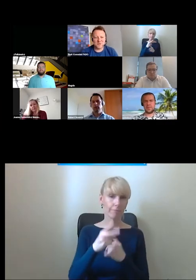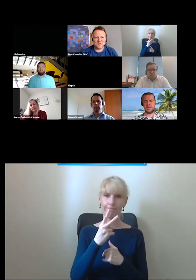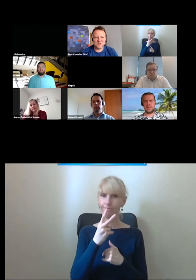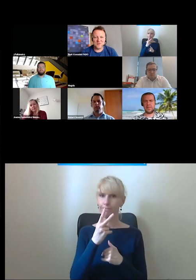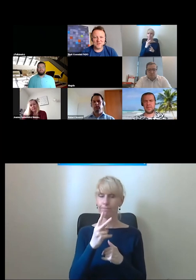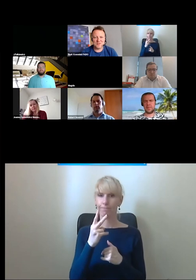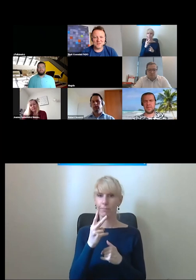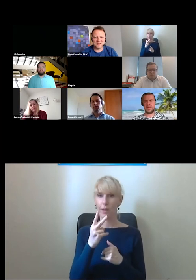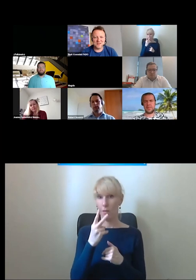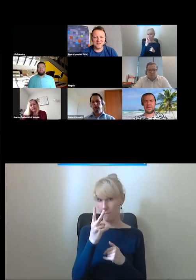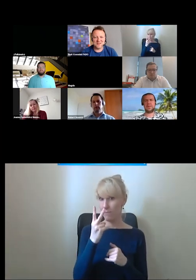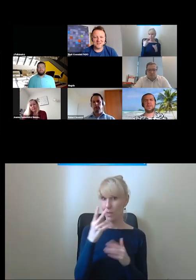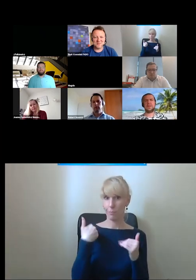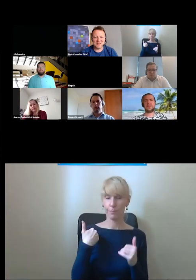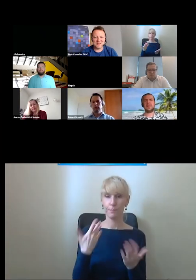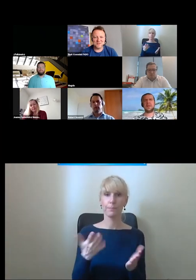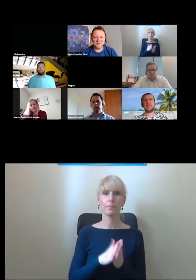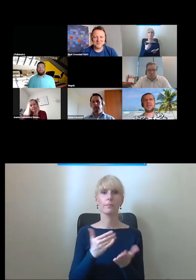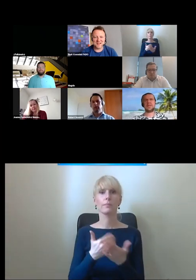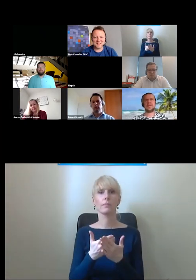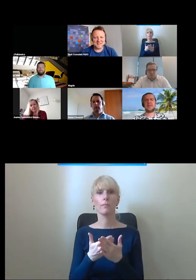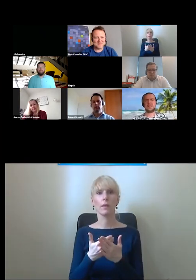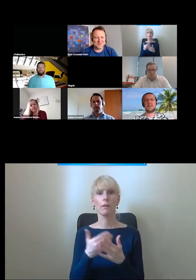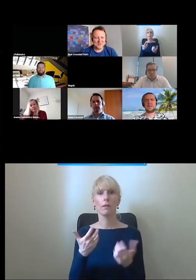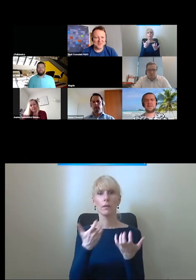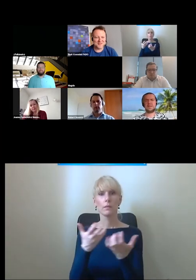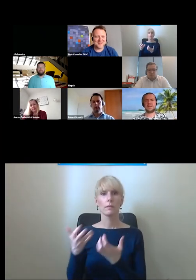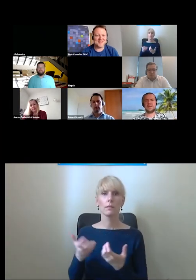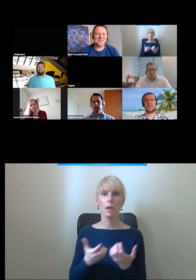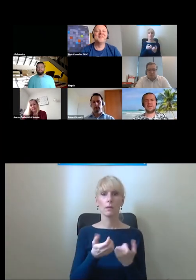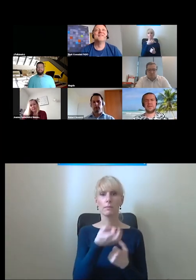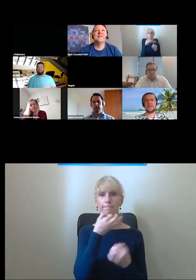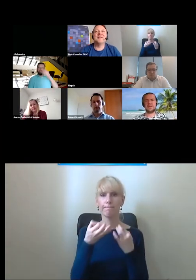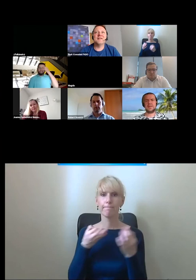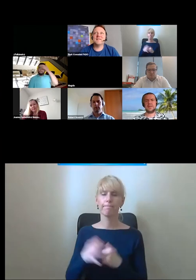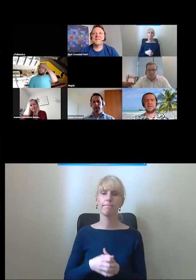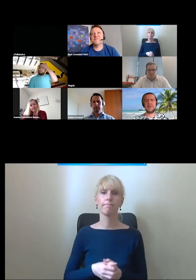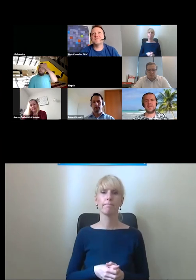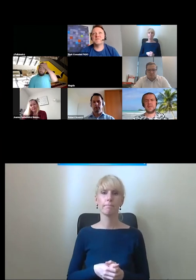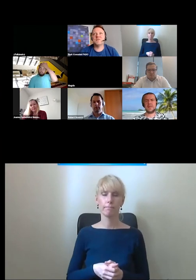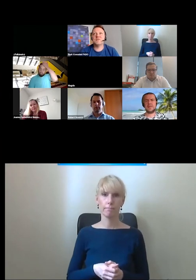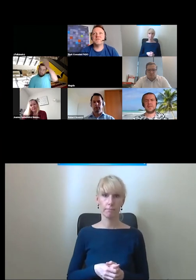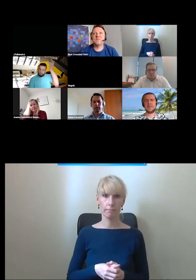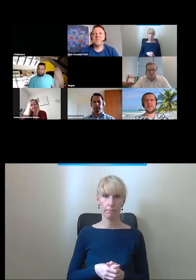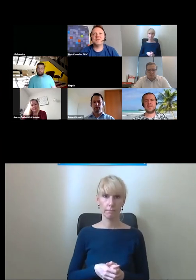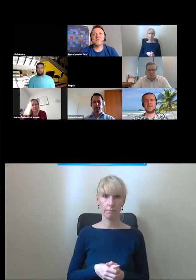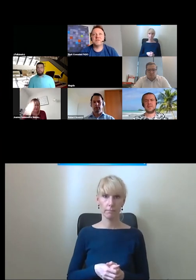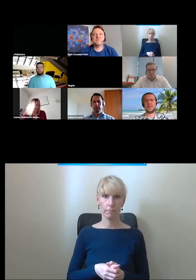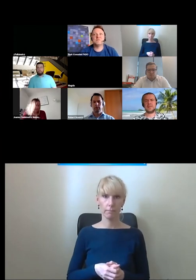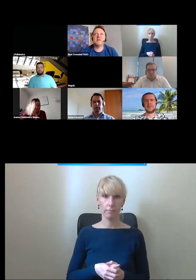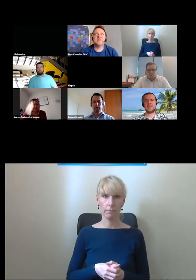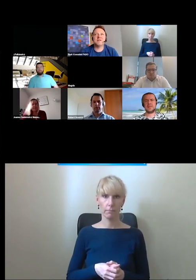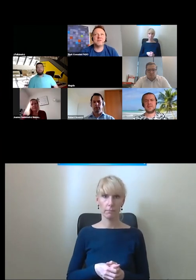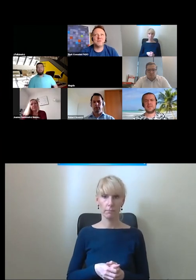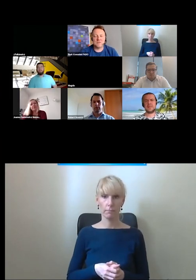z czatu jest odpowiedź naszych panelistów zachęcam do tego nadal mamy jeszcze